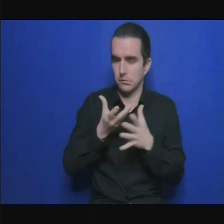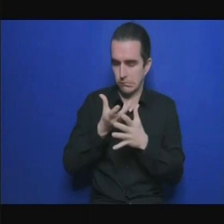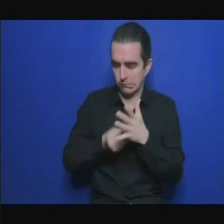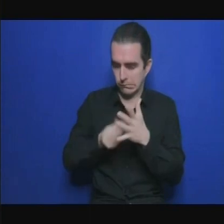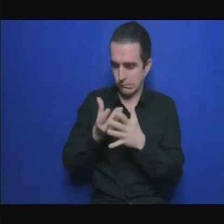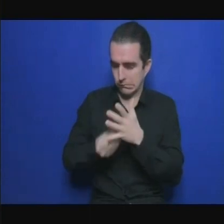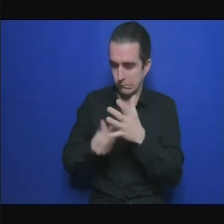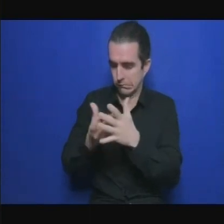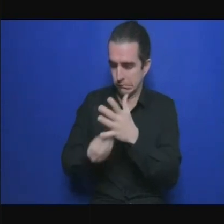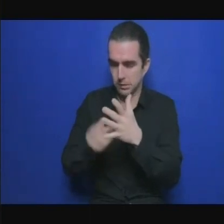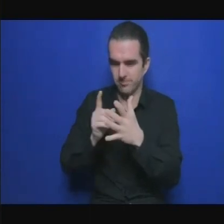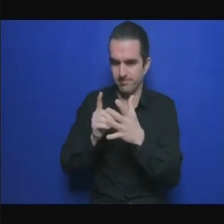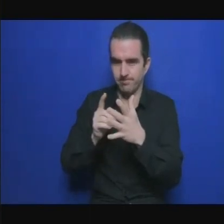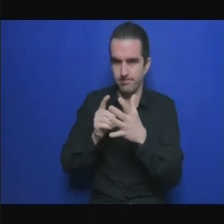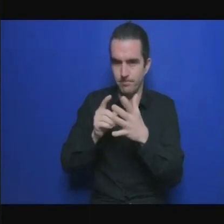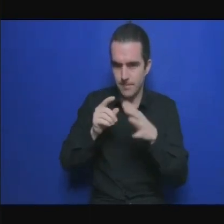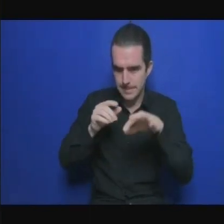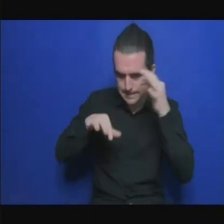pas